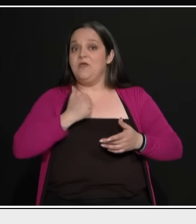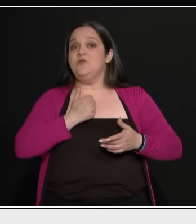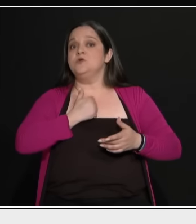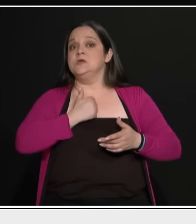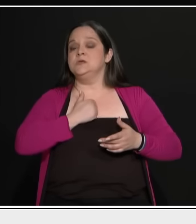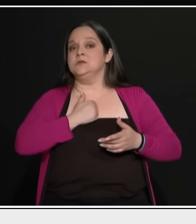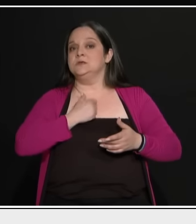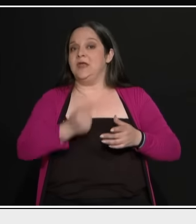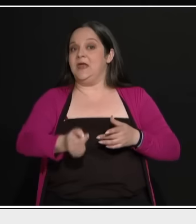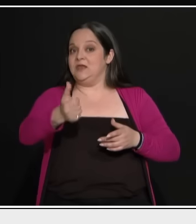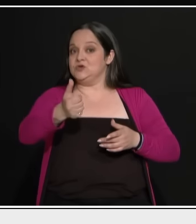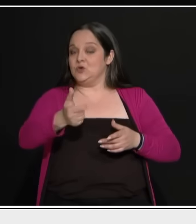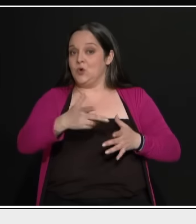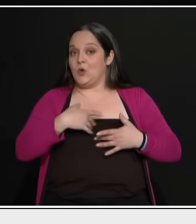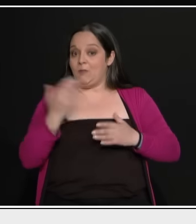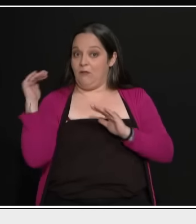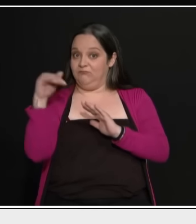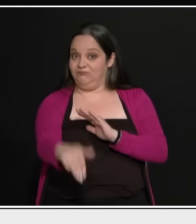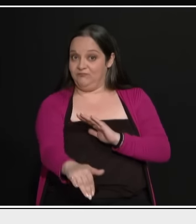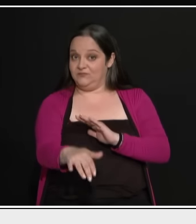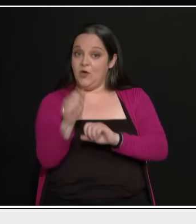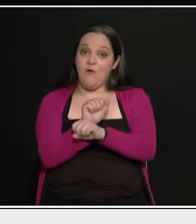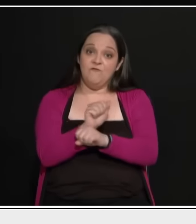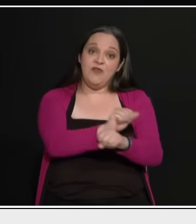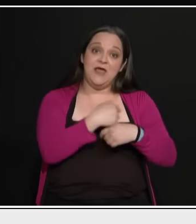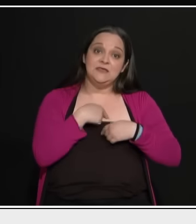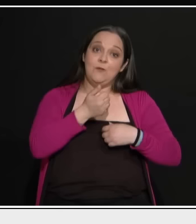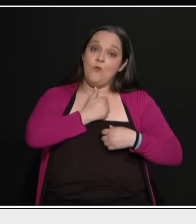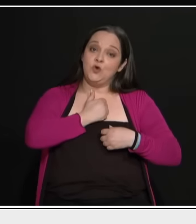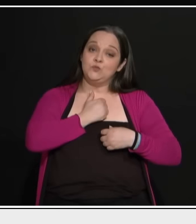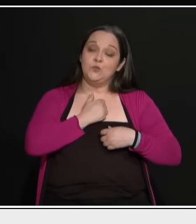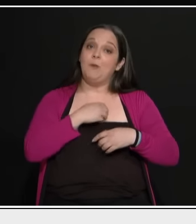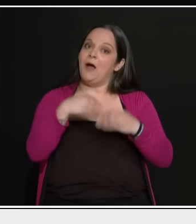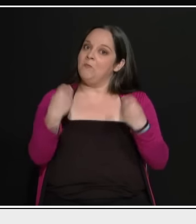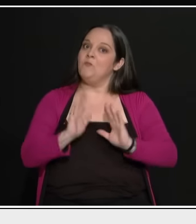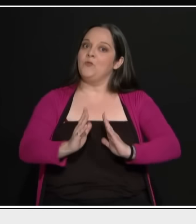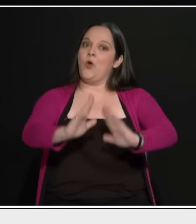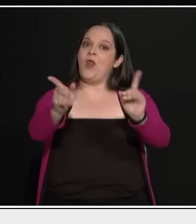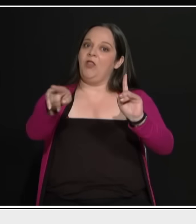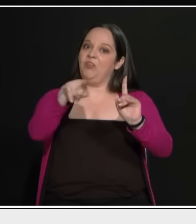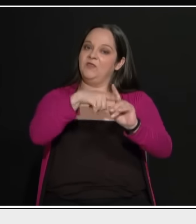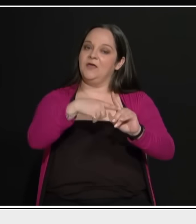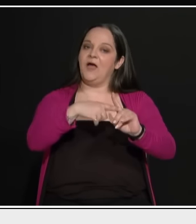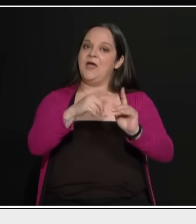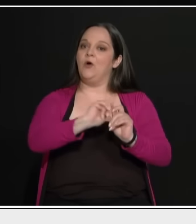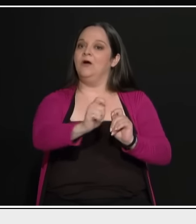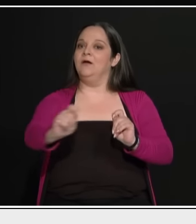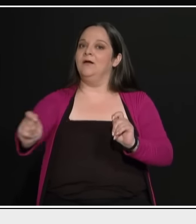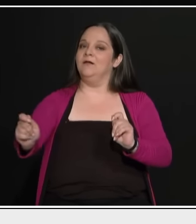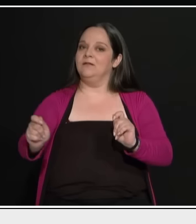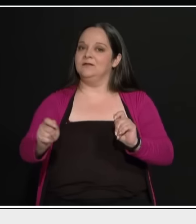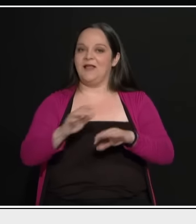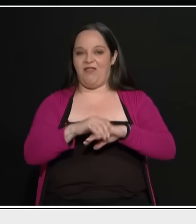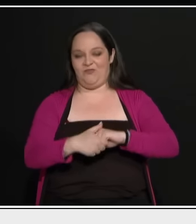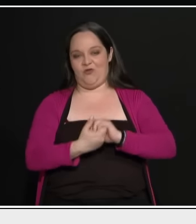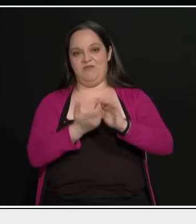φυλακή μόνος μου με τα χρέη. Άμα πάει καλά να τα μοιράσω, εκεί τι απαντά ο πρόεδρος, Λεβέντης. Δεν τον ενδιαφέρει να πάει